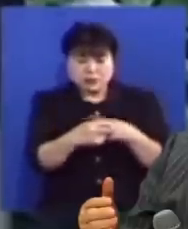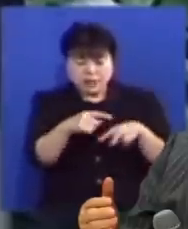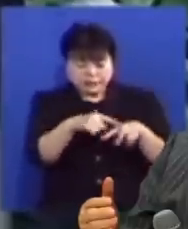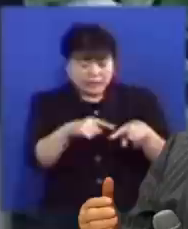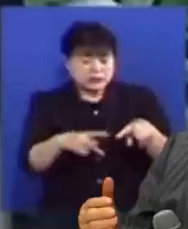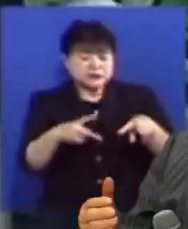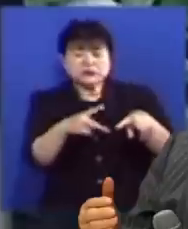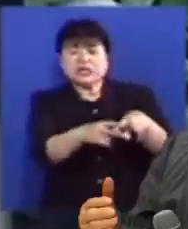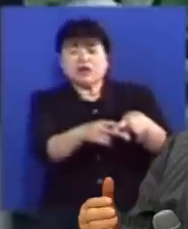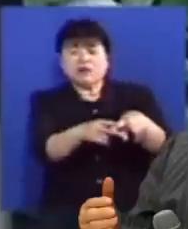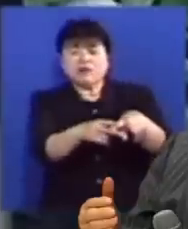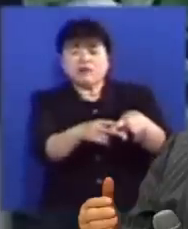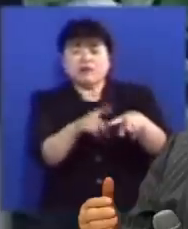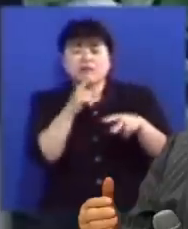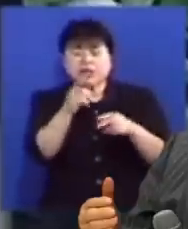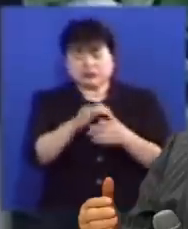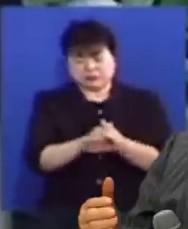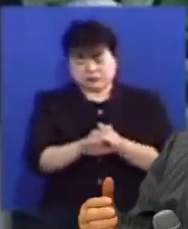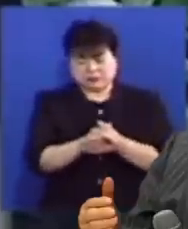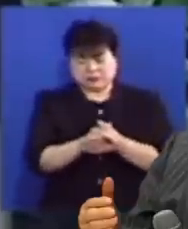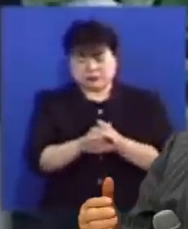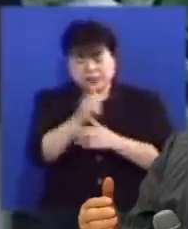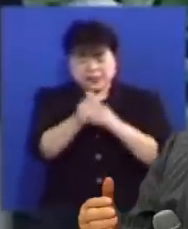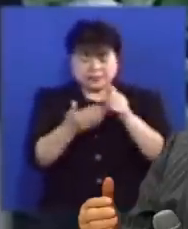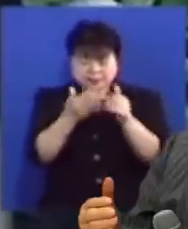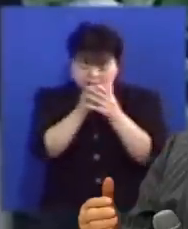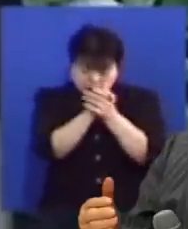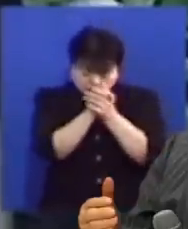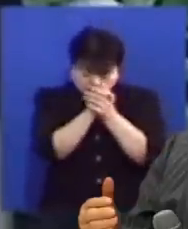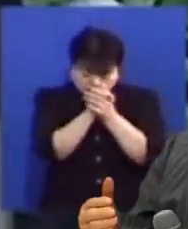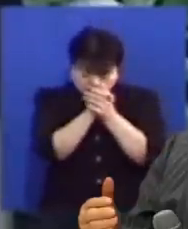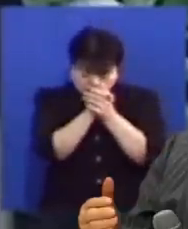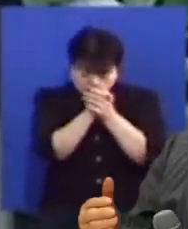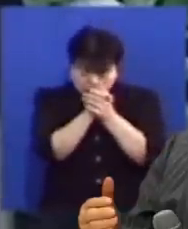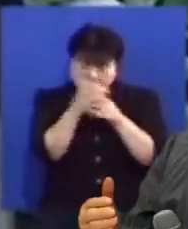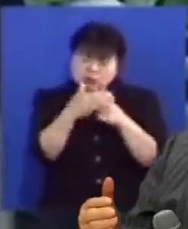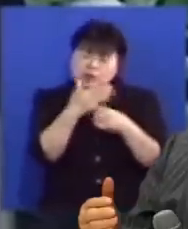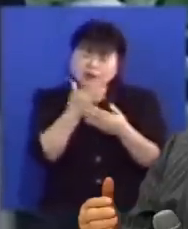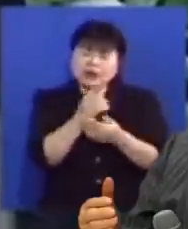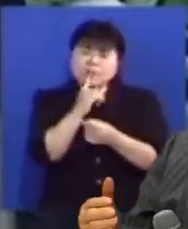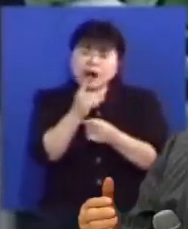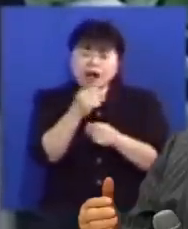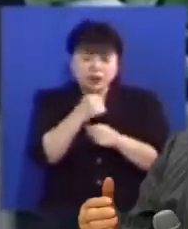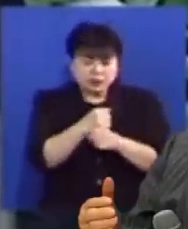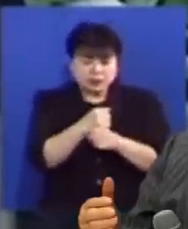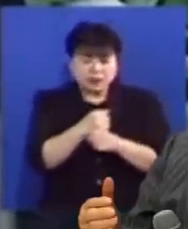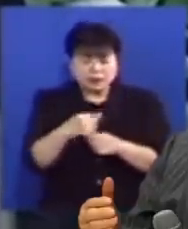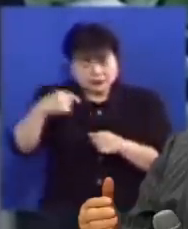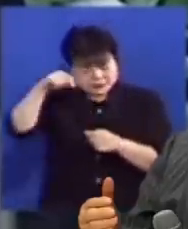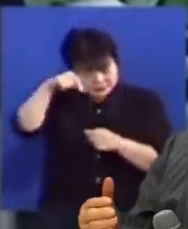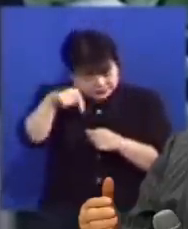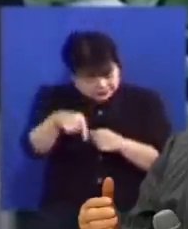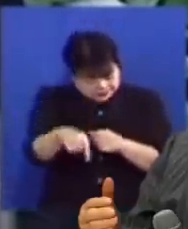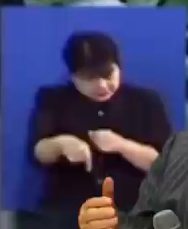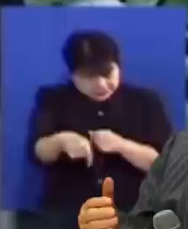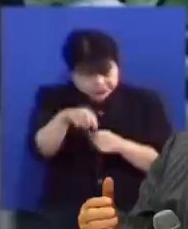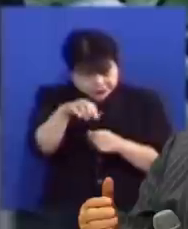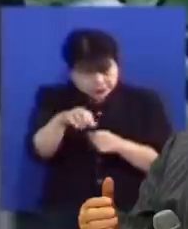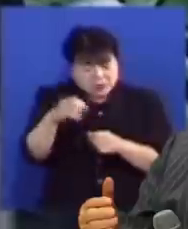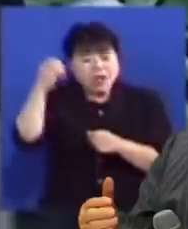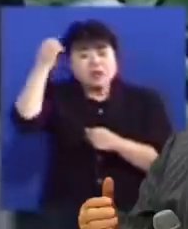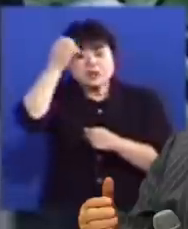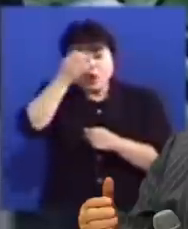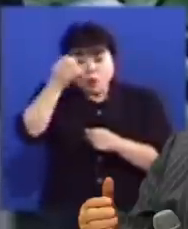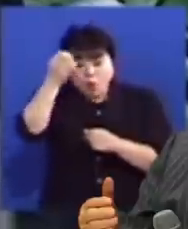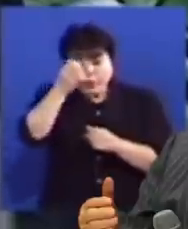된다고 말을 하는데 하나님께 기도를 하고 도와달라고 하니까 깊은 영혼의